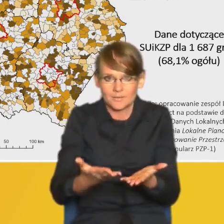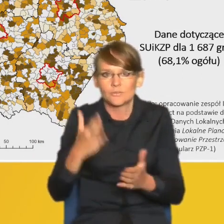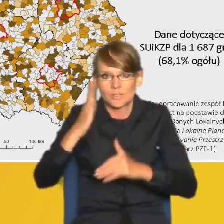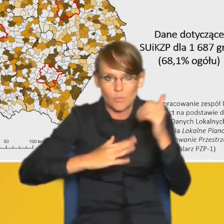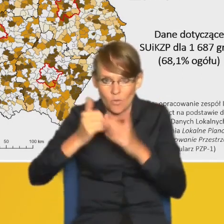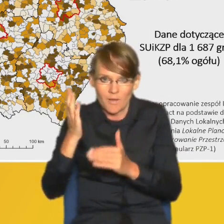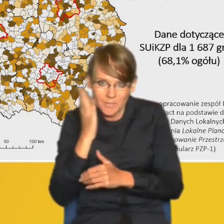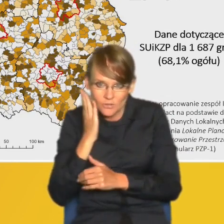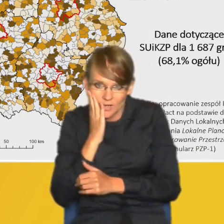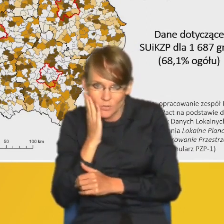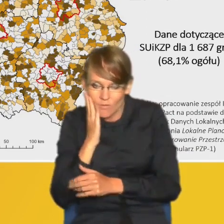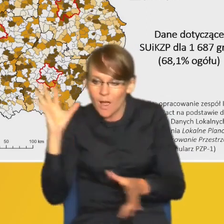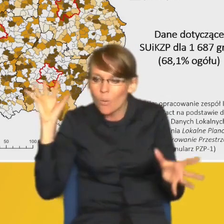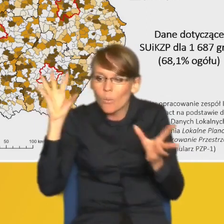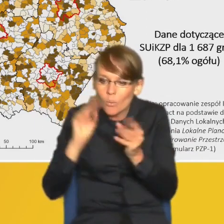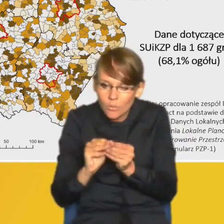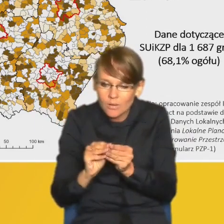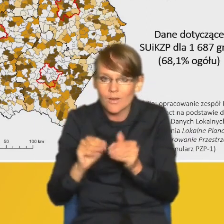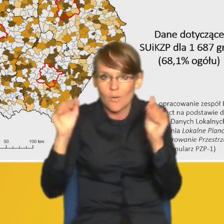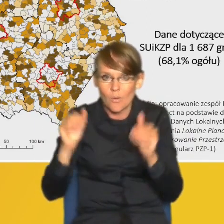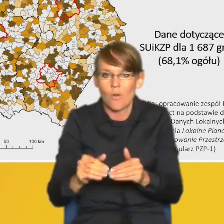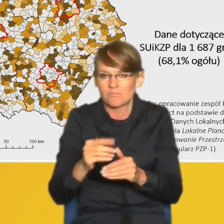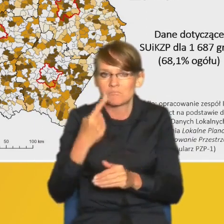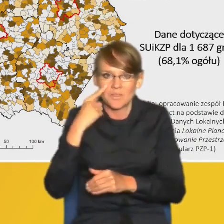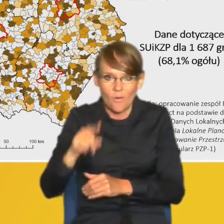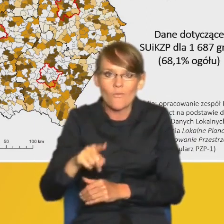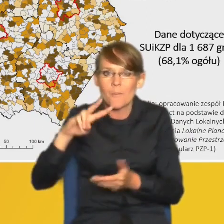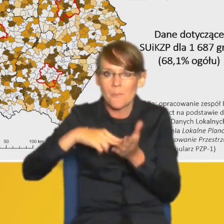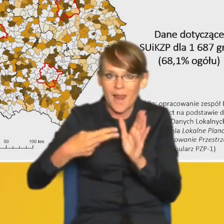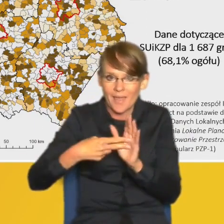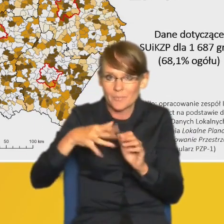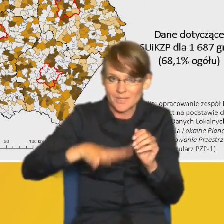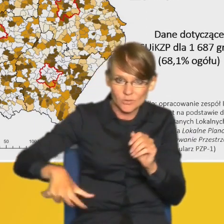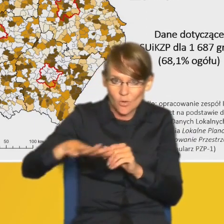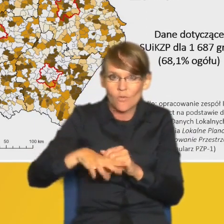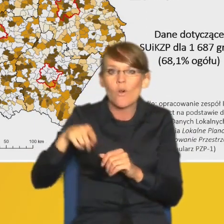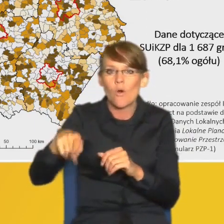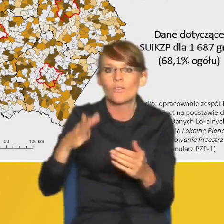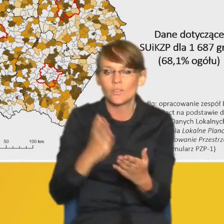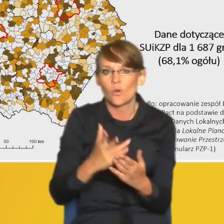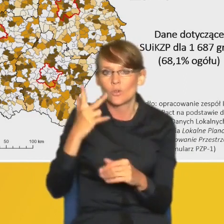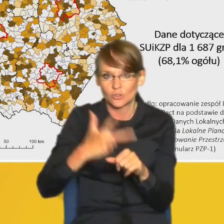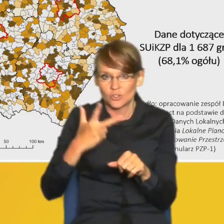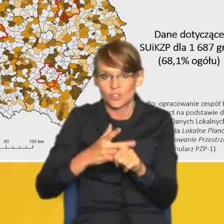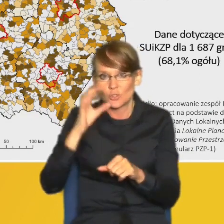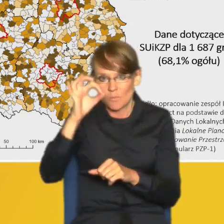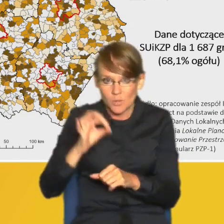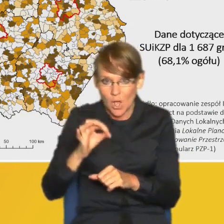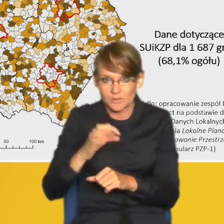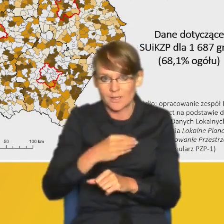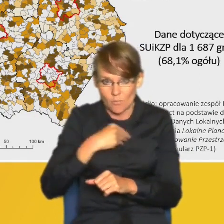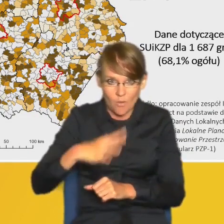zauważyć, że w przypadku planów miejscowych, które pokrywają tylko 30% powierzchni kraju mamy